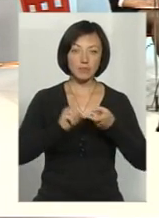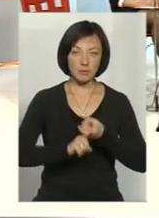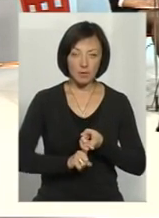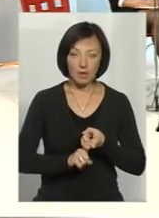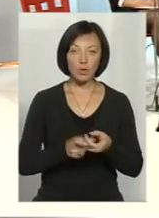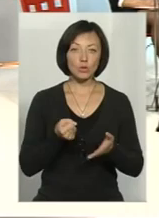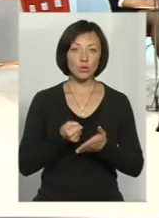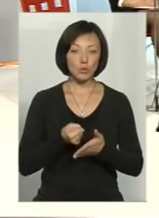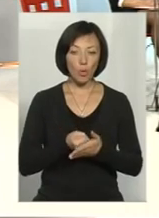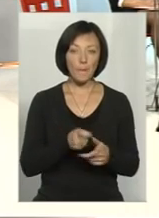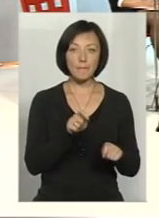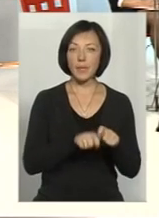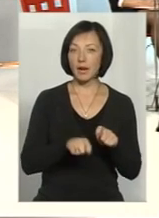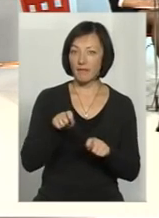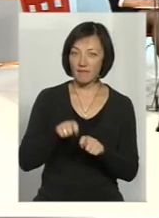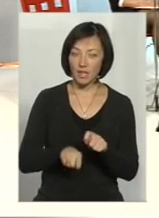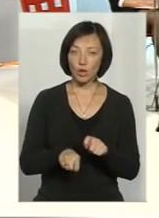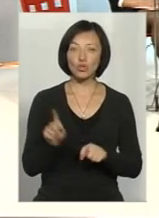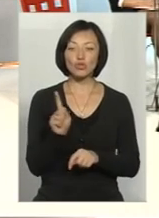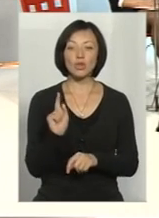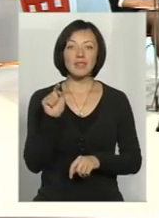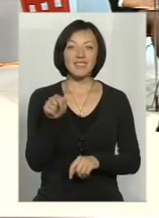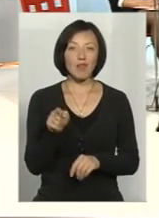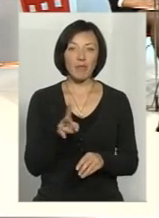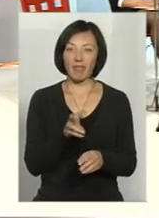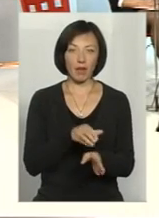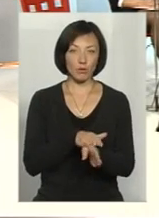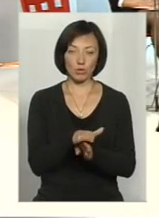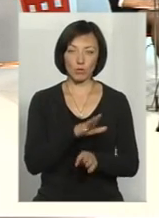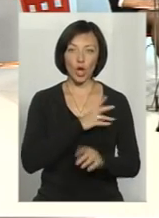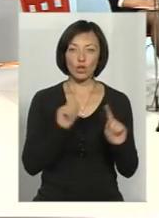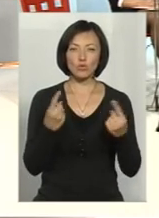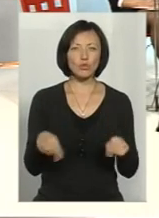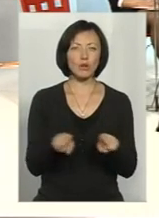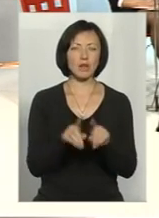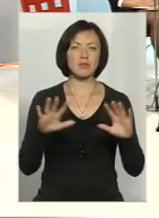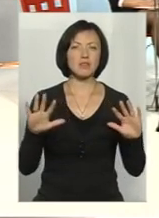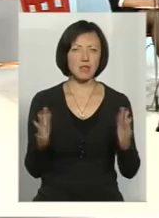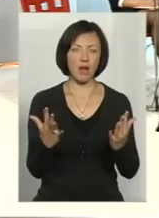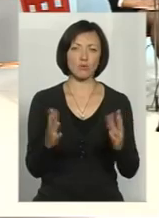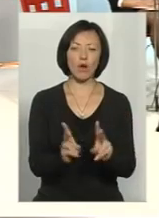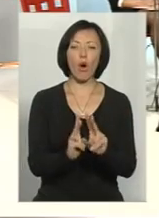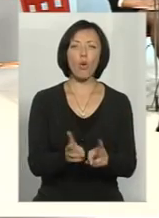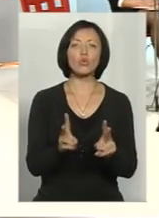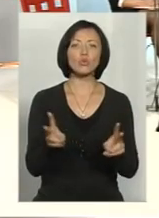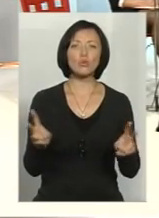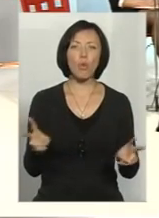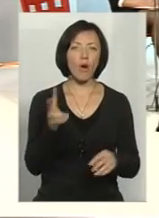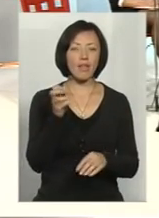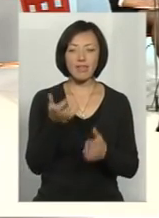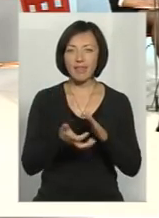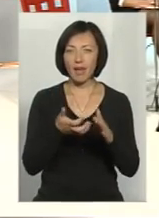вже безпосередньо перевірок, що там не дотримано було, чому так сталося? Хто не